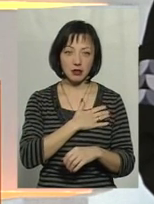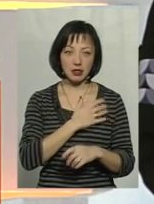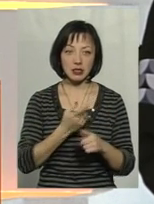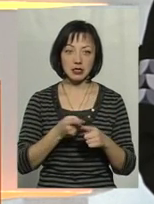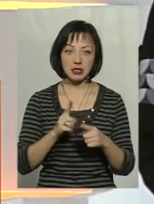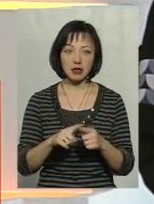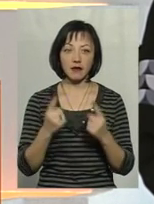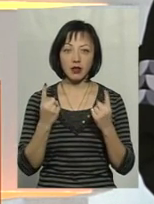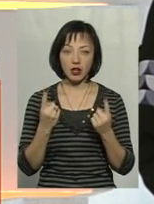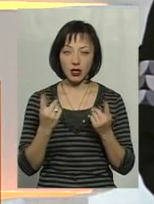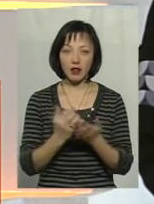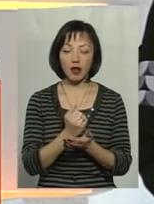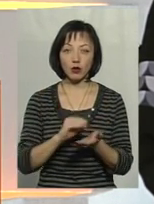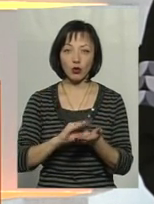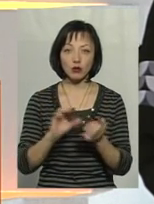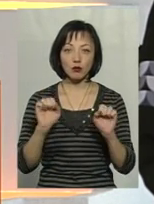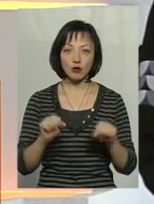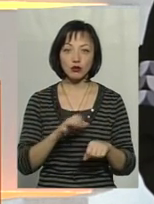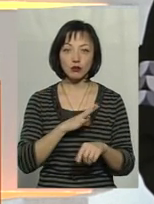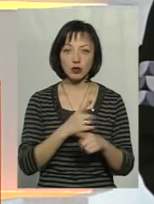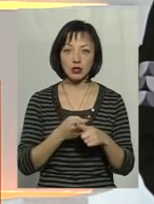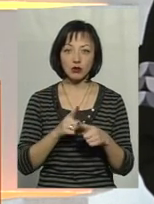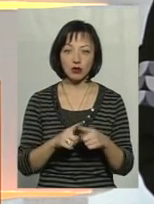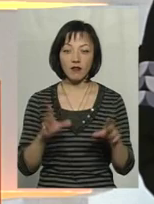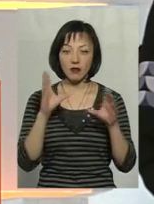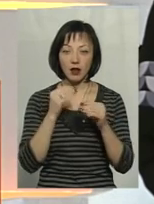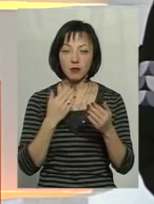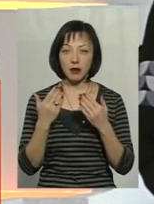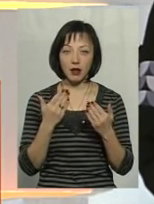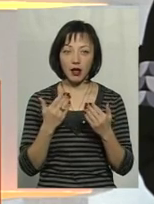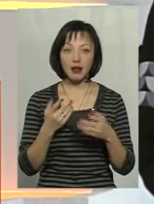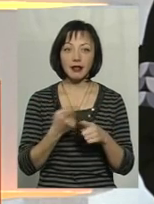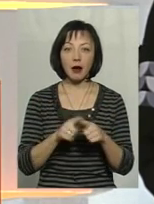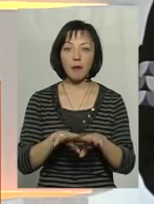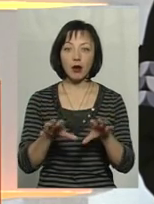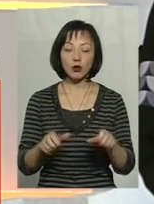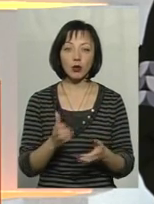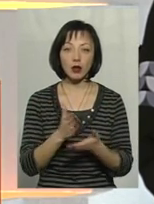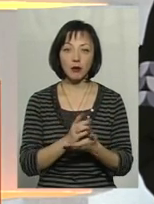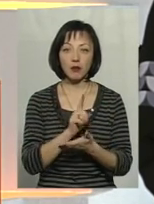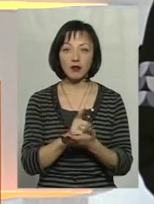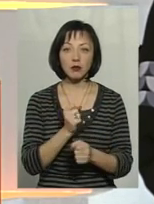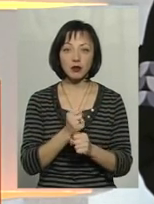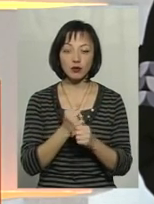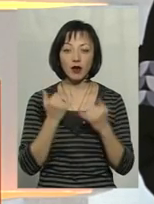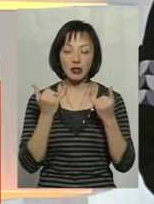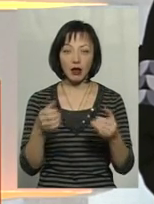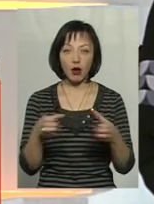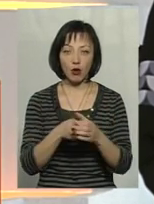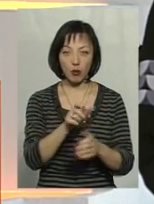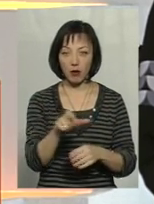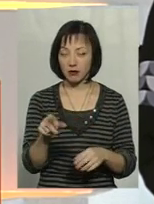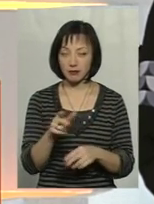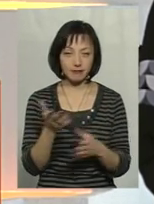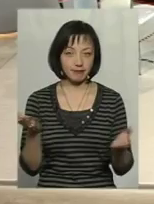Це є великі надходження можуть бути, що вдало до цього підійти. Те майно, яке в нас є, повинно працювати на громаду. Воно